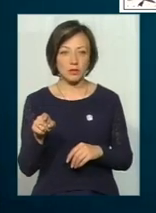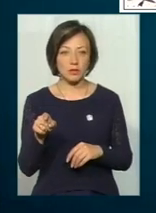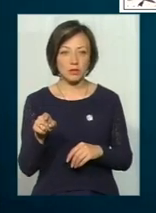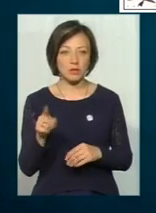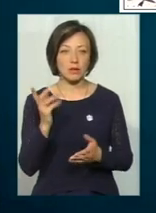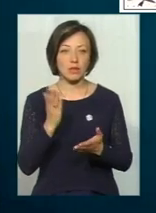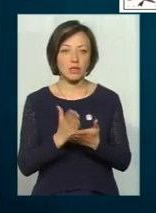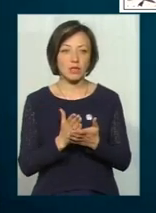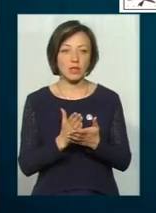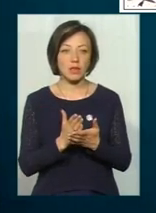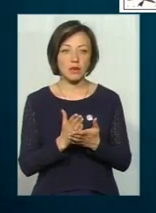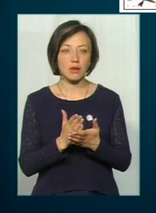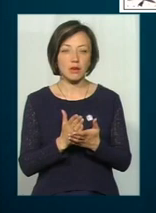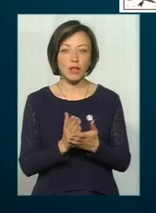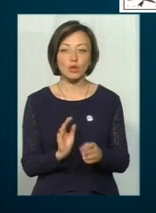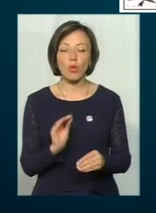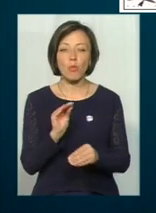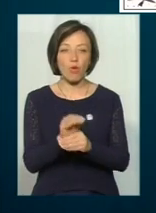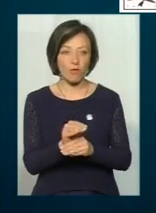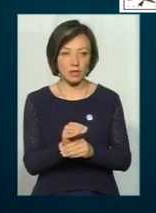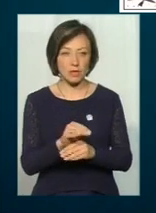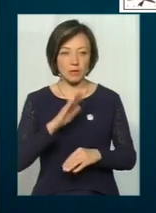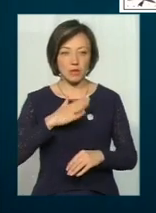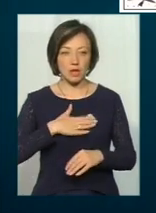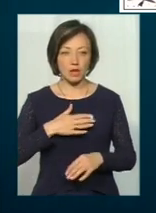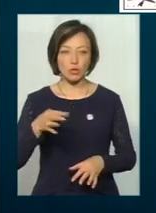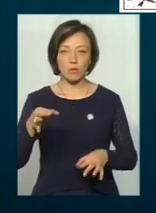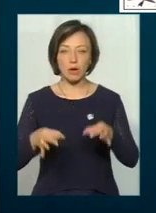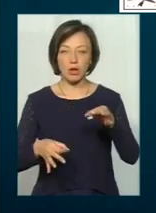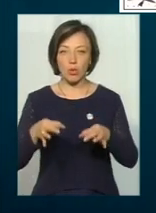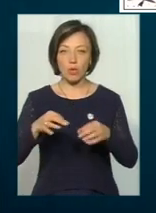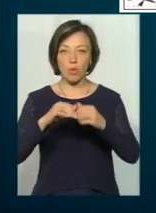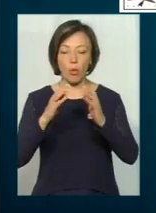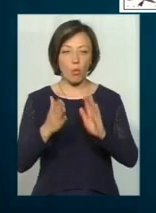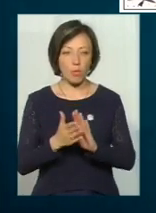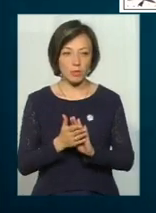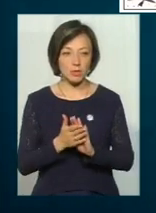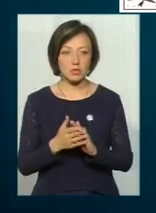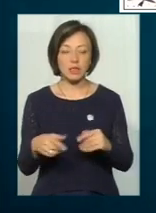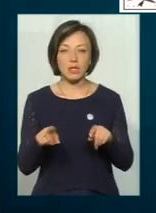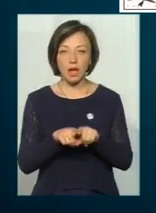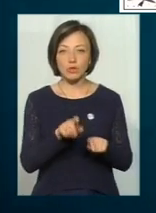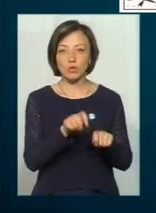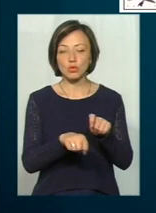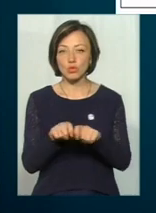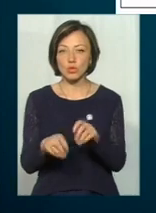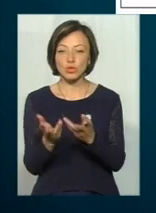є певним доповненням нашого природнього комплексу і також контролюють